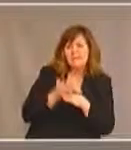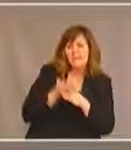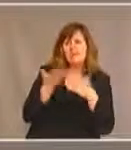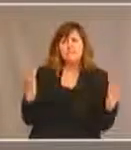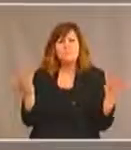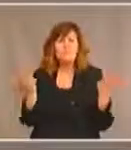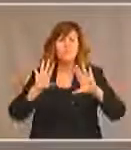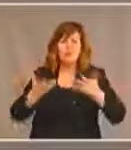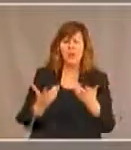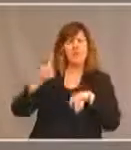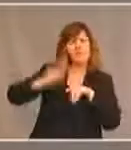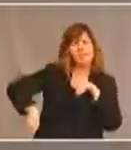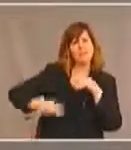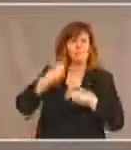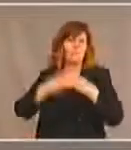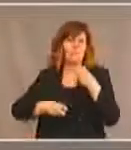ces problèmes.